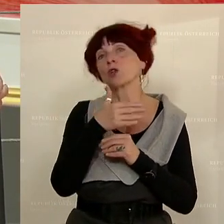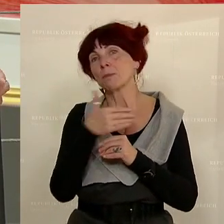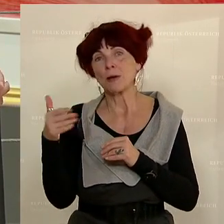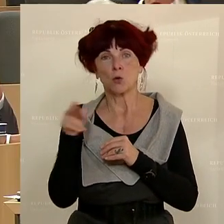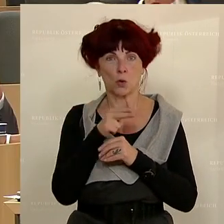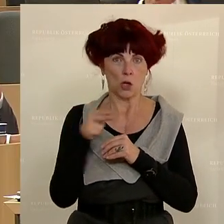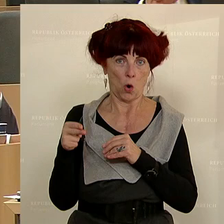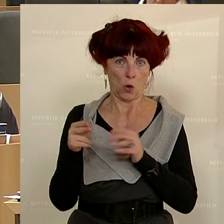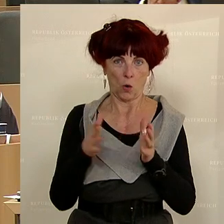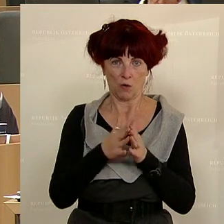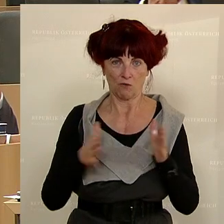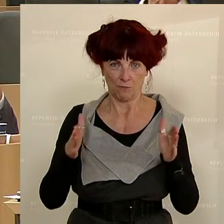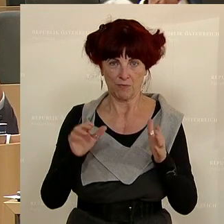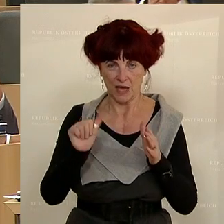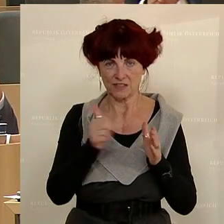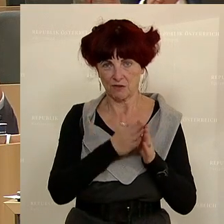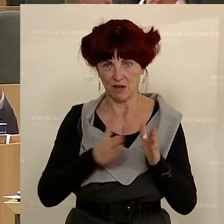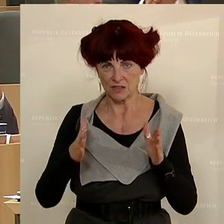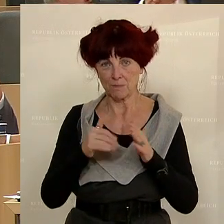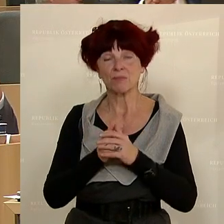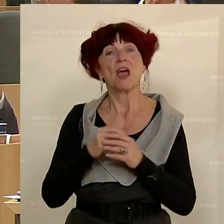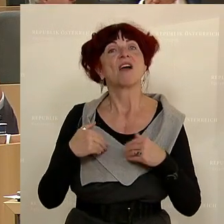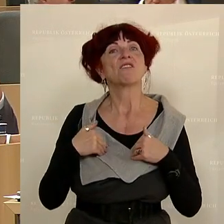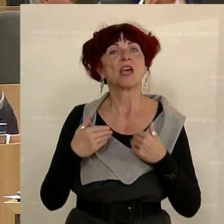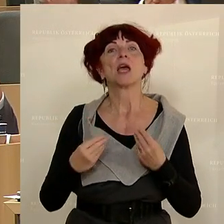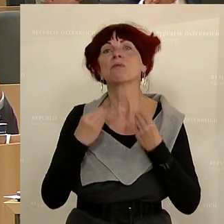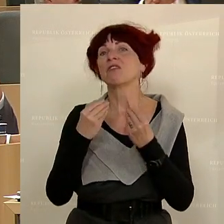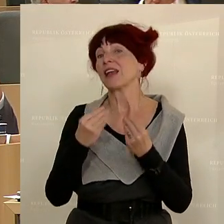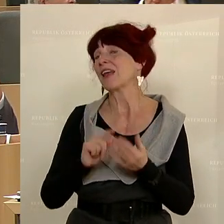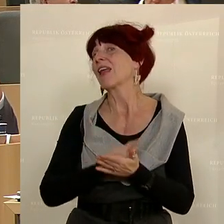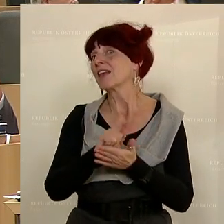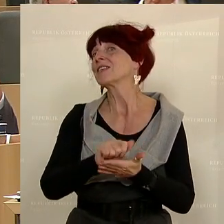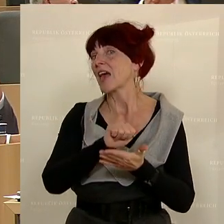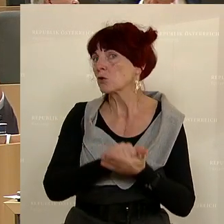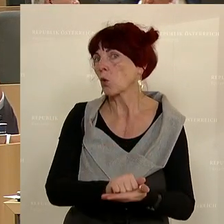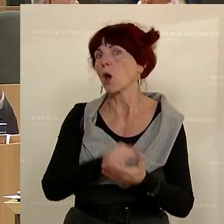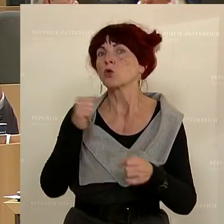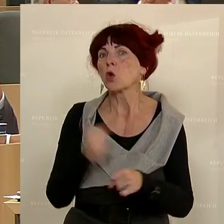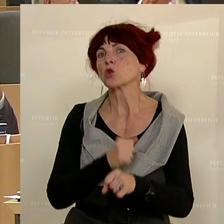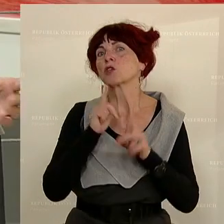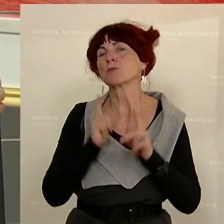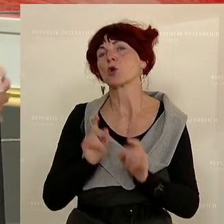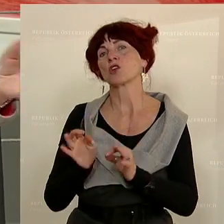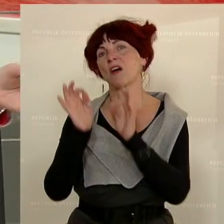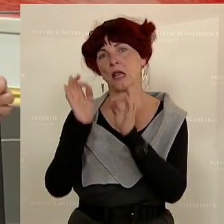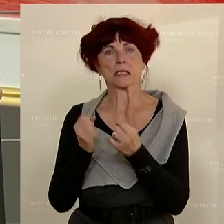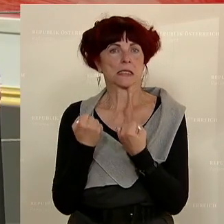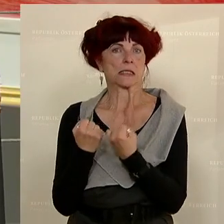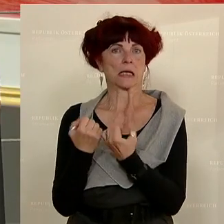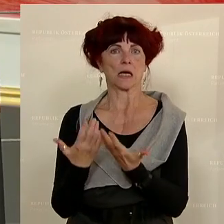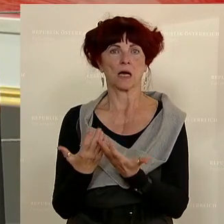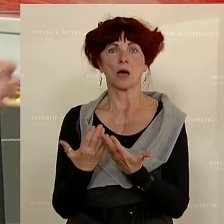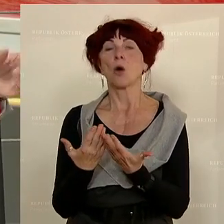Euro. Wir empfehlen eben hier, dass es trotz eines Zeitdrucks zu einer entsprechenden Qualitätssicherung kommt und die